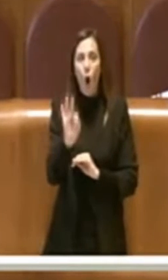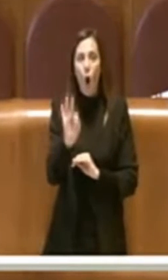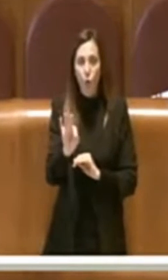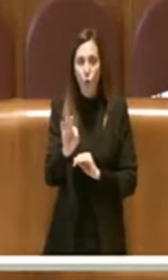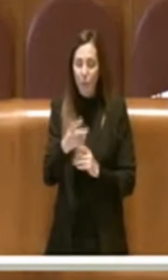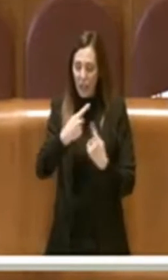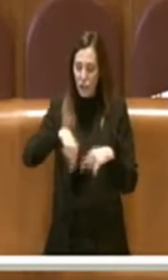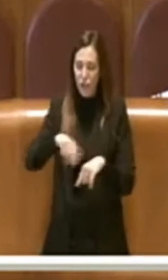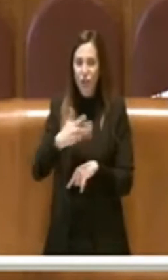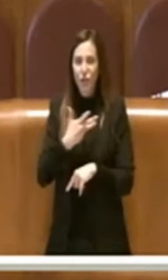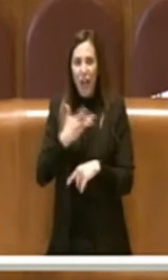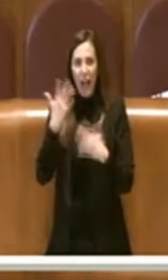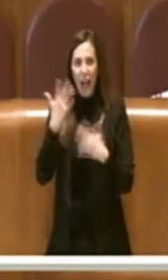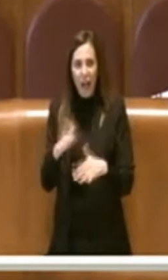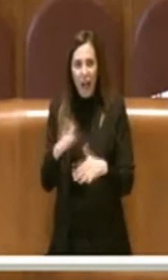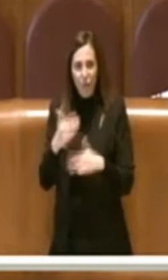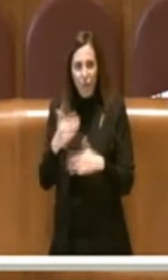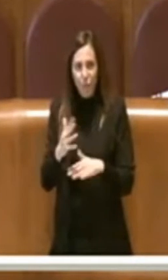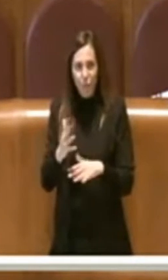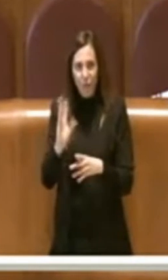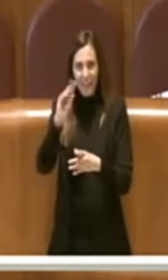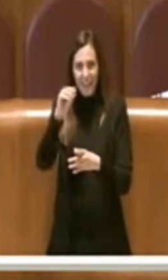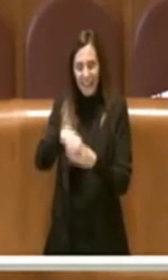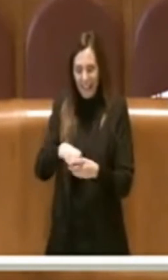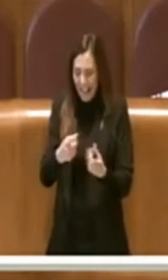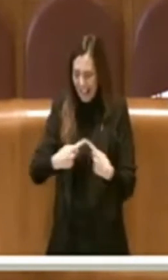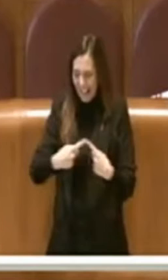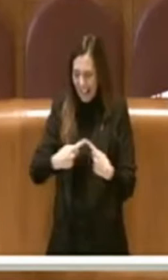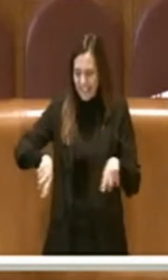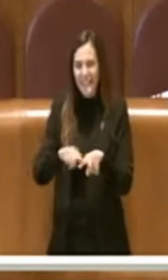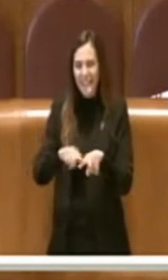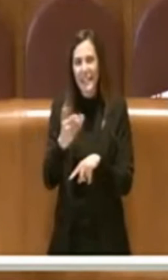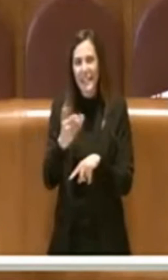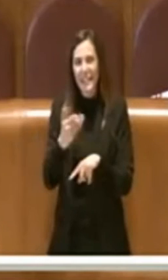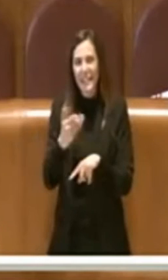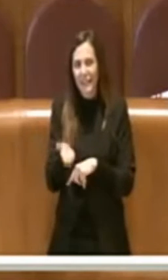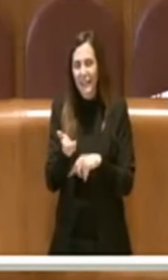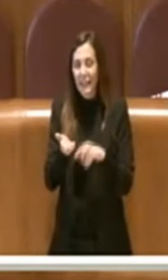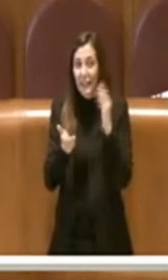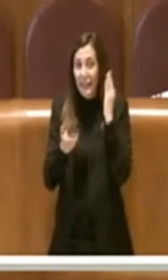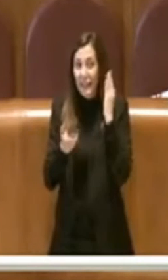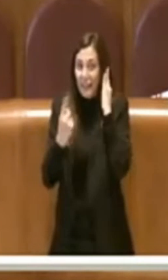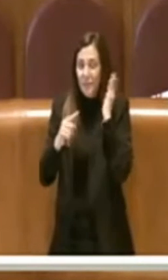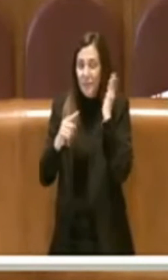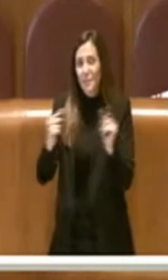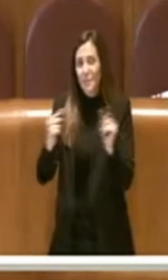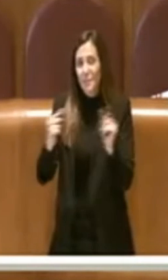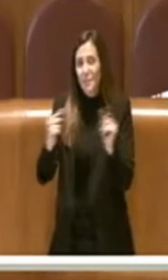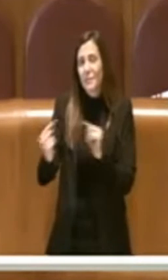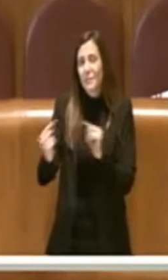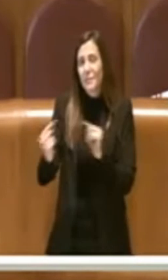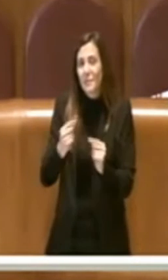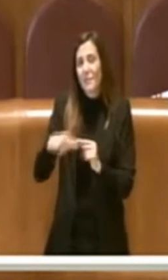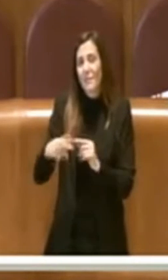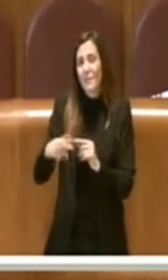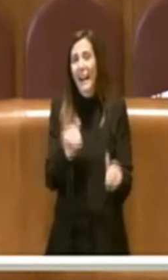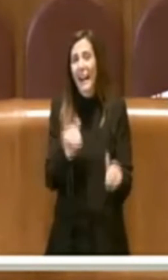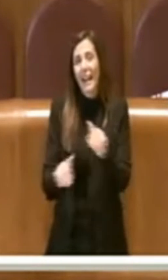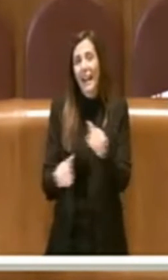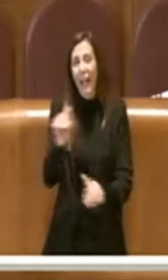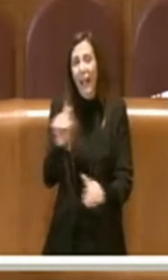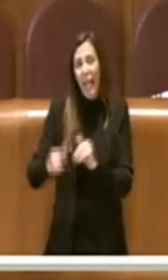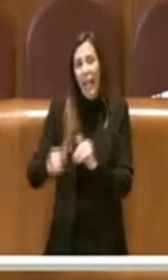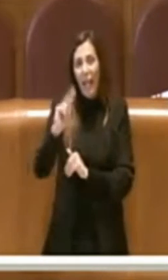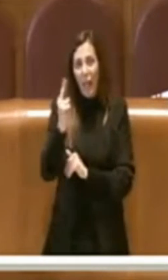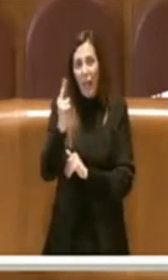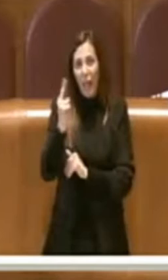già avuto all'interno di questa assemblea il dibattito ad esempio sul referendum consultivo